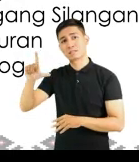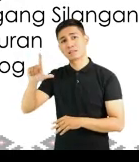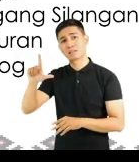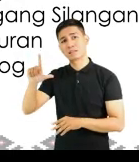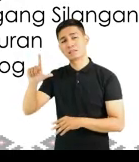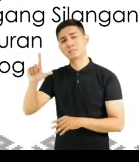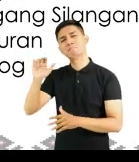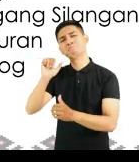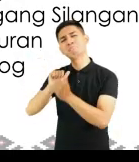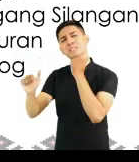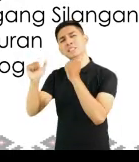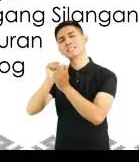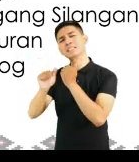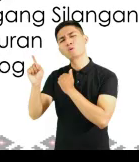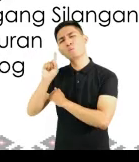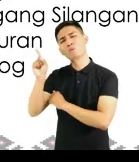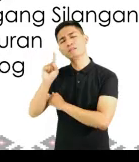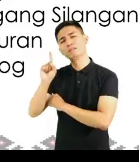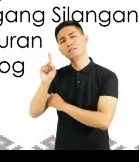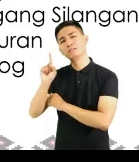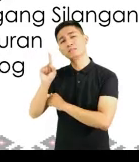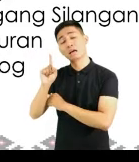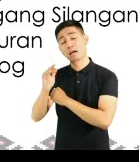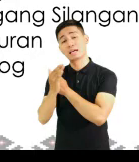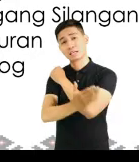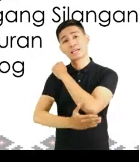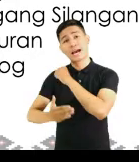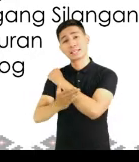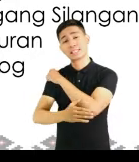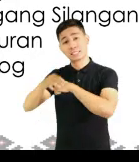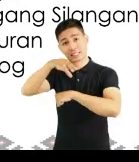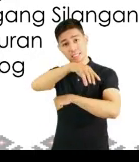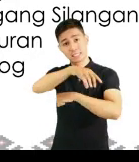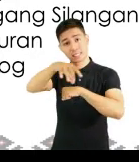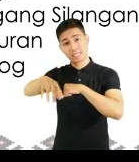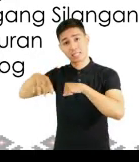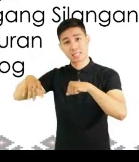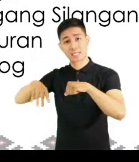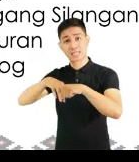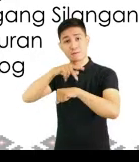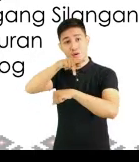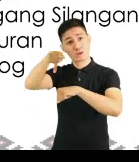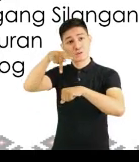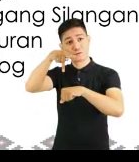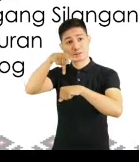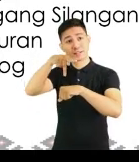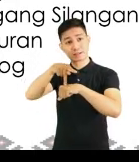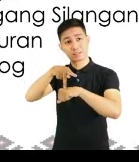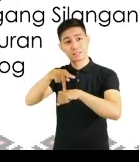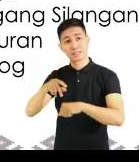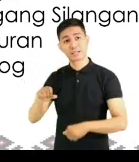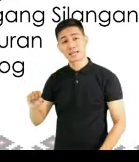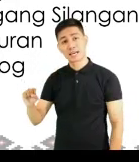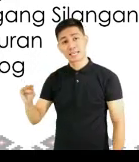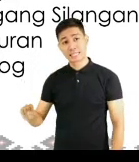Kapag tinukoy natin ang lokasyong bisinal, ito ay ang mga karatig bansa na matatagpuan sa timog